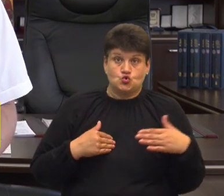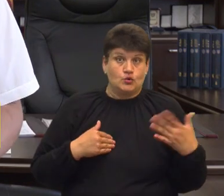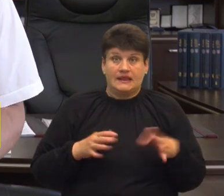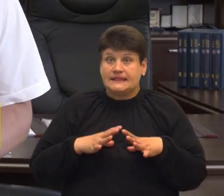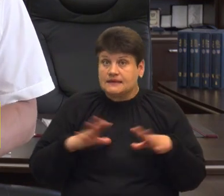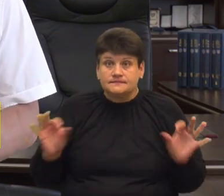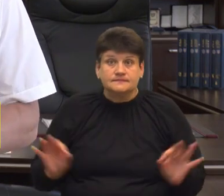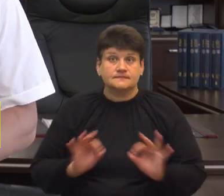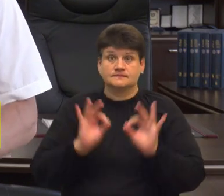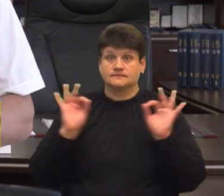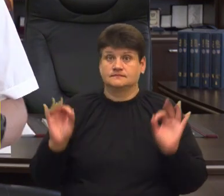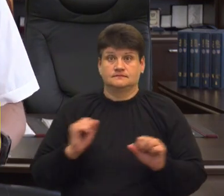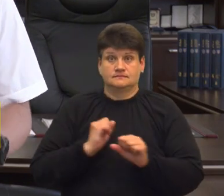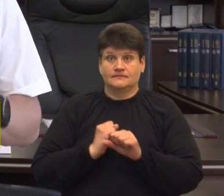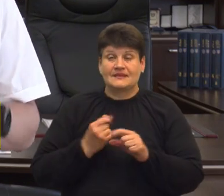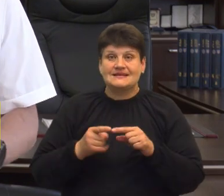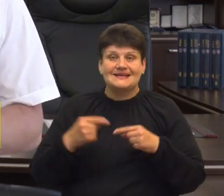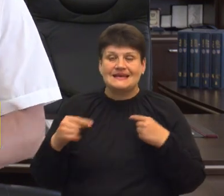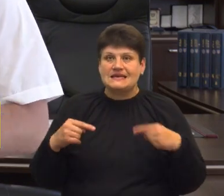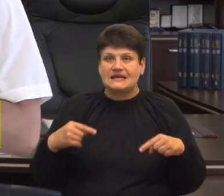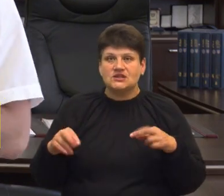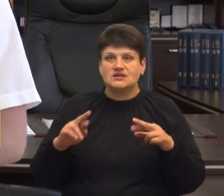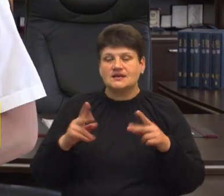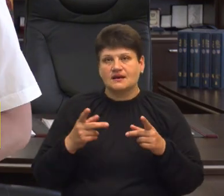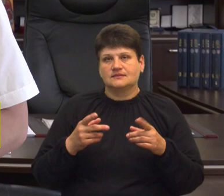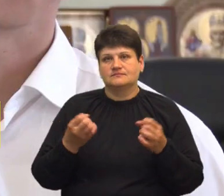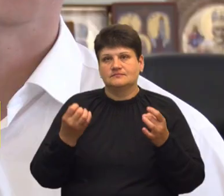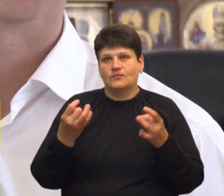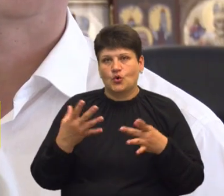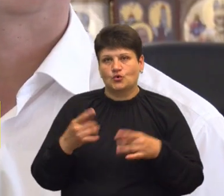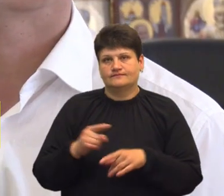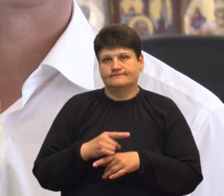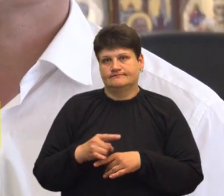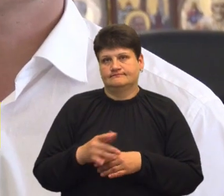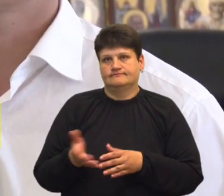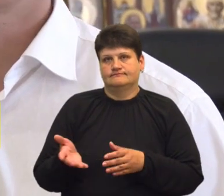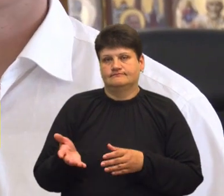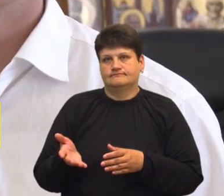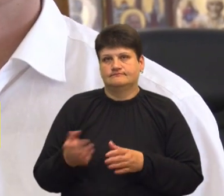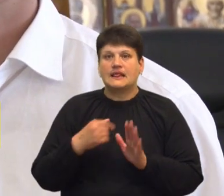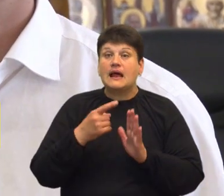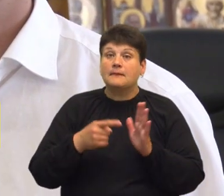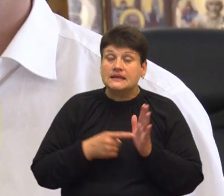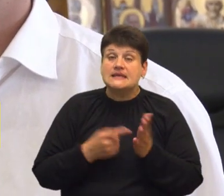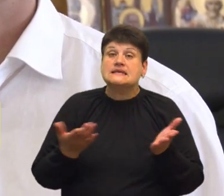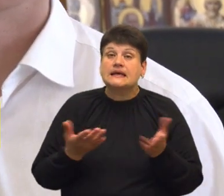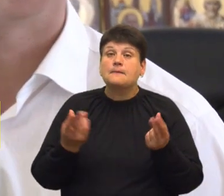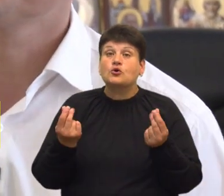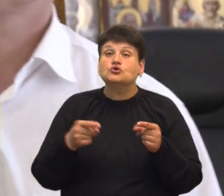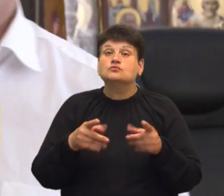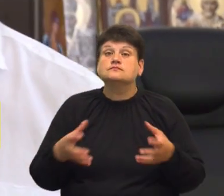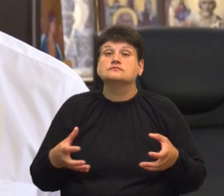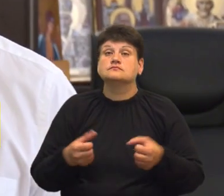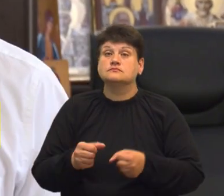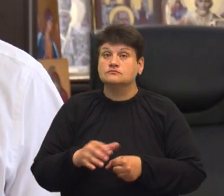жодних дій. Тому все інше, як просто підступна цінічна провокація. На запитання, з якими грошима його затримали,